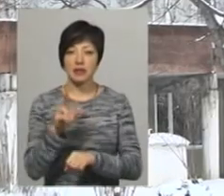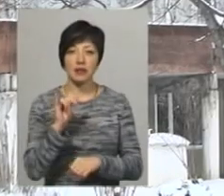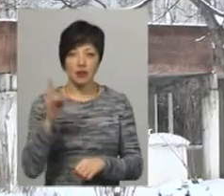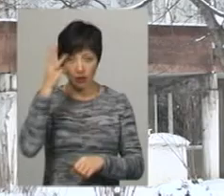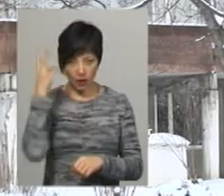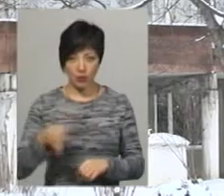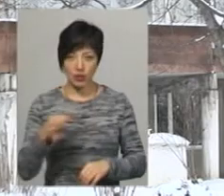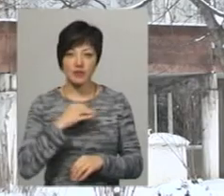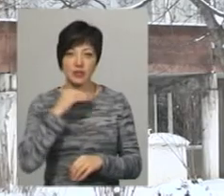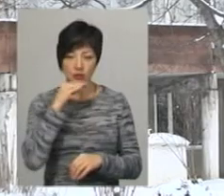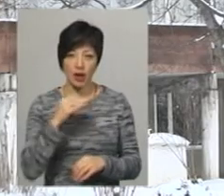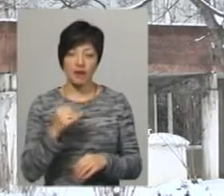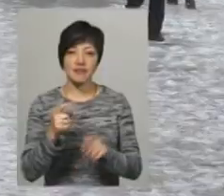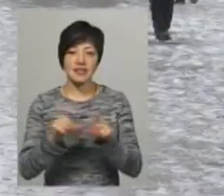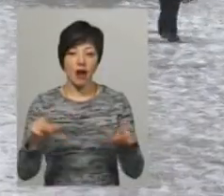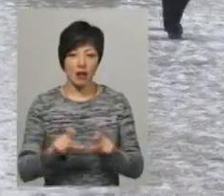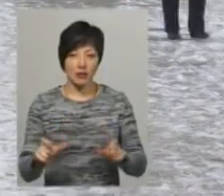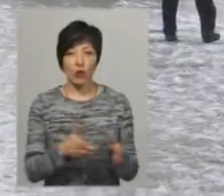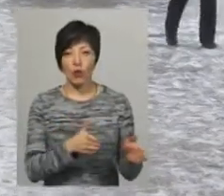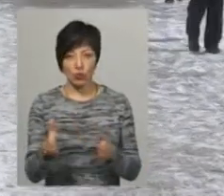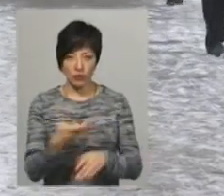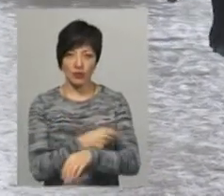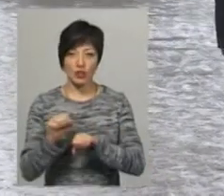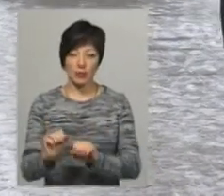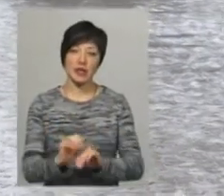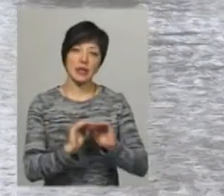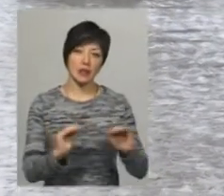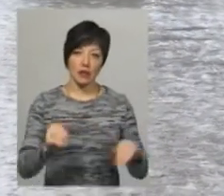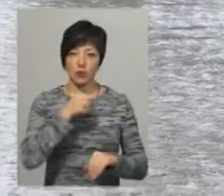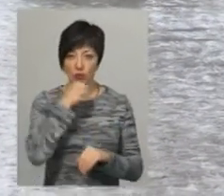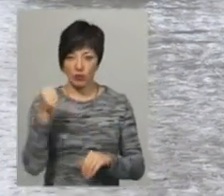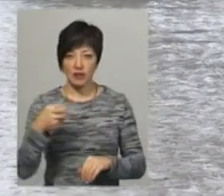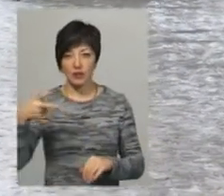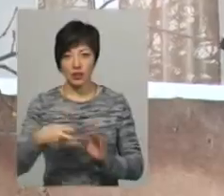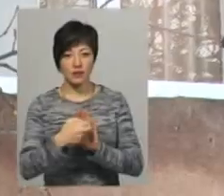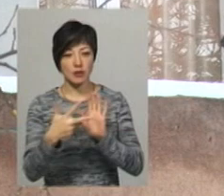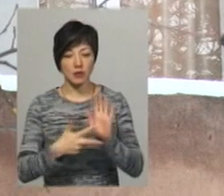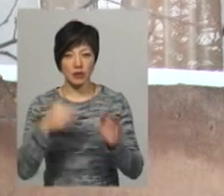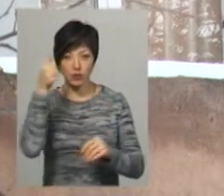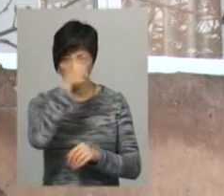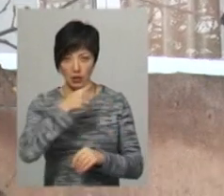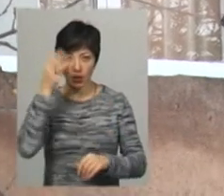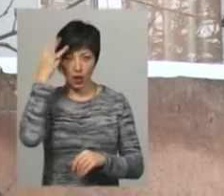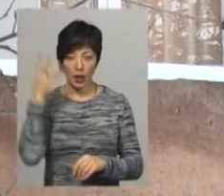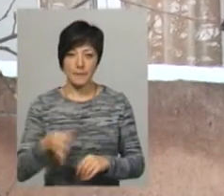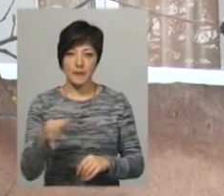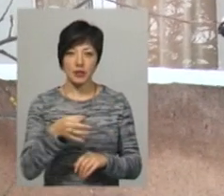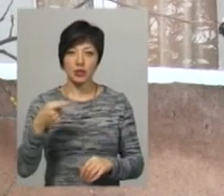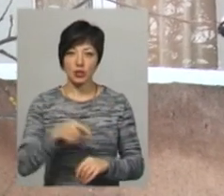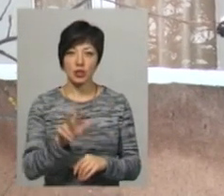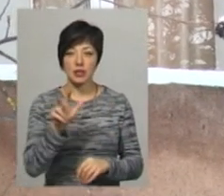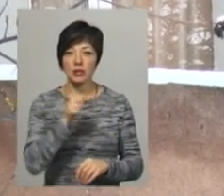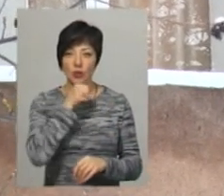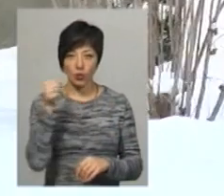на Хмельниччині вистачає. У медзакладах готові щеплювати і дітей, і дорослих. Та за 2018 рік на Хмельниччині 1300